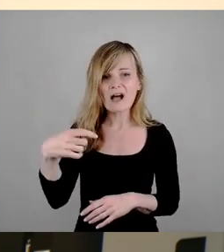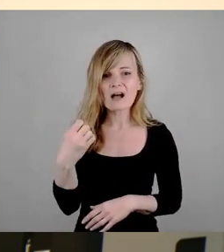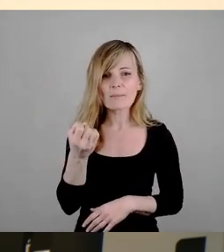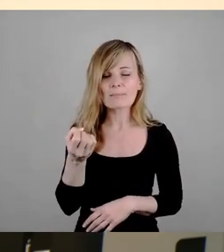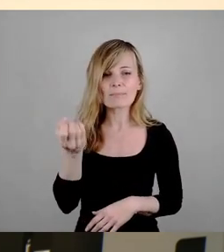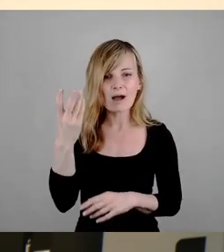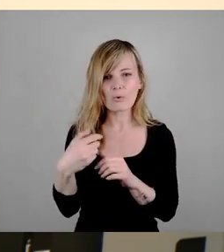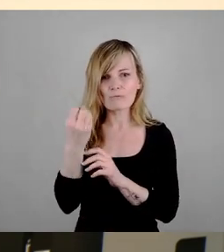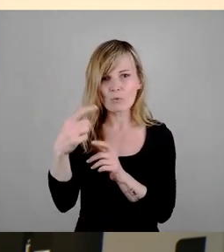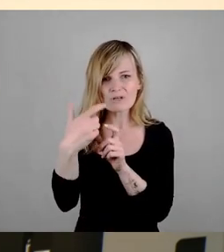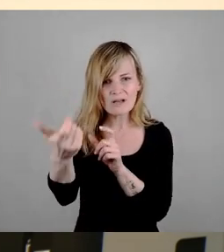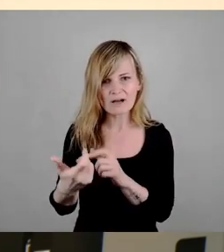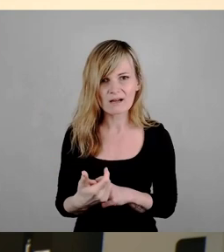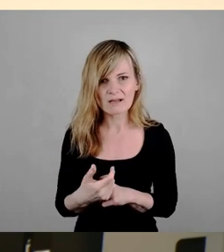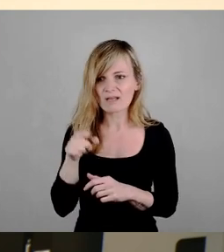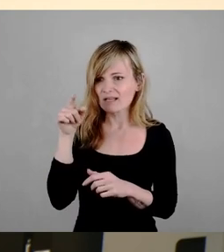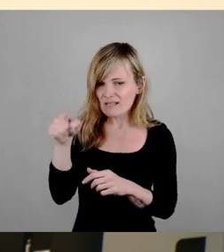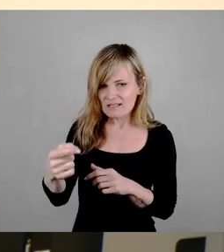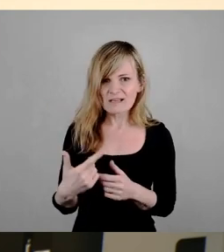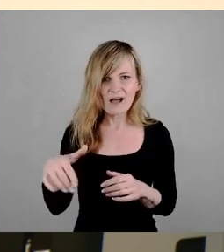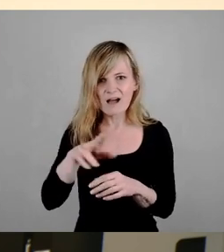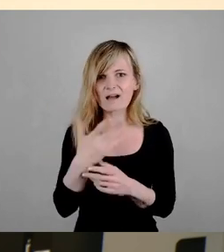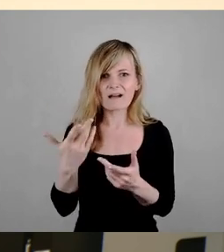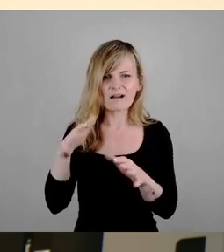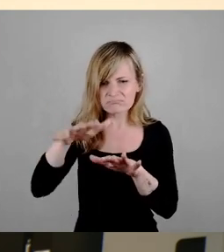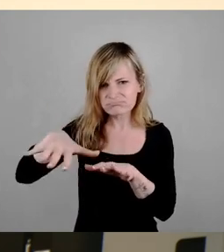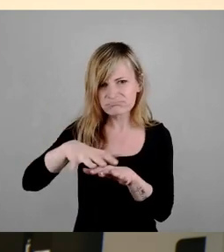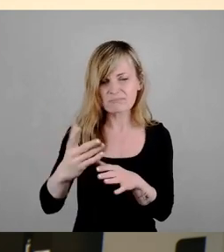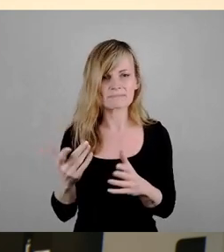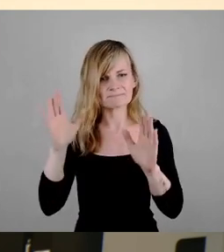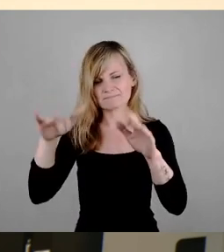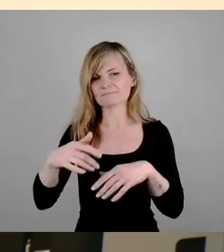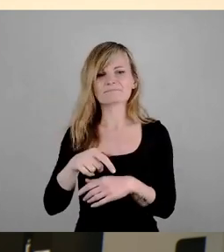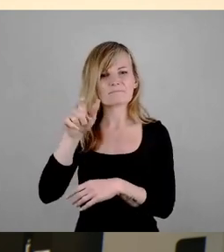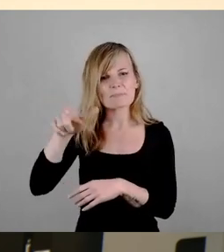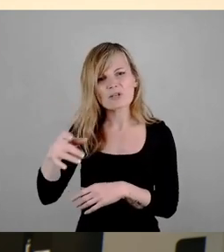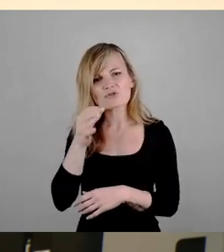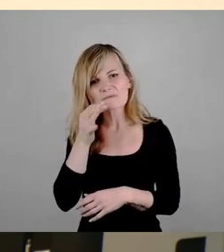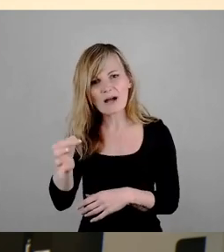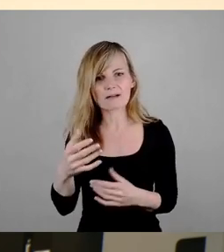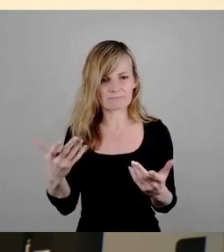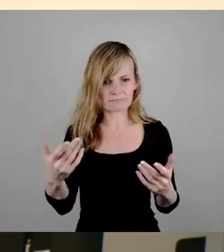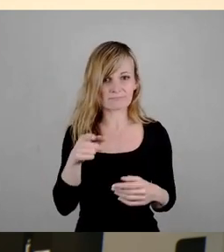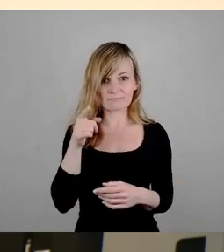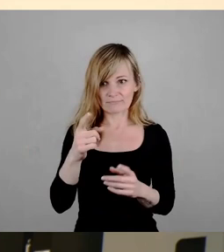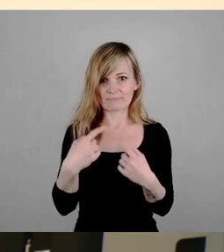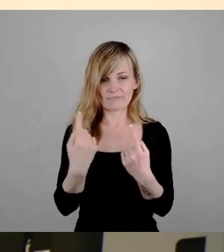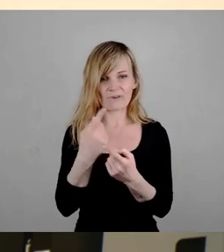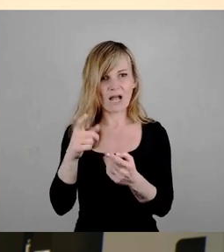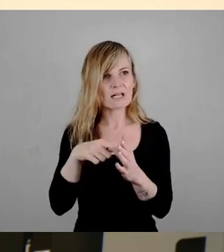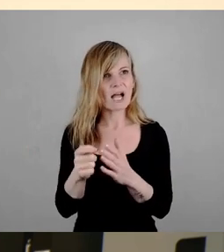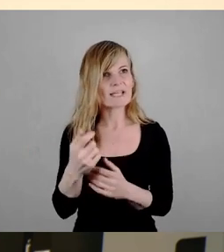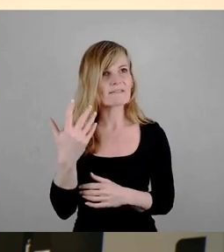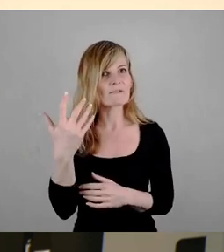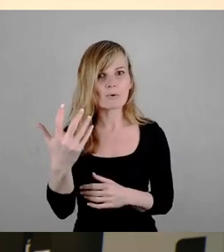da wo sozusagen Kartenplace ist, ja, da werden die Menschen sich fragen, ob wir nicht den Wahlkreis, was ist es, fünf, nicht